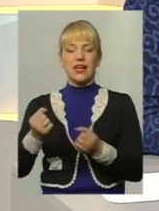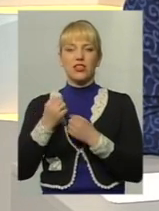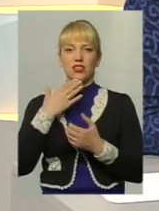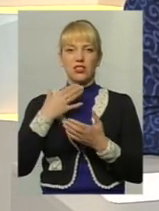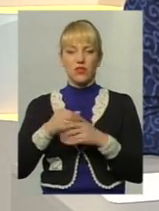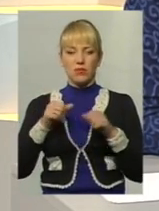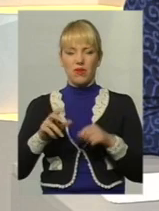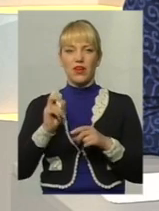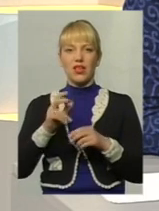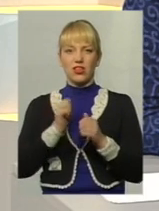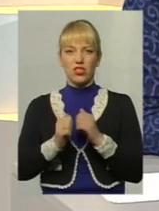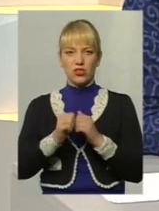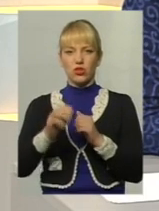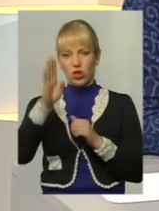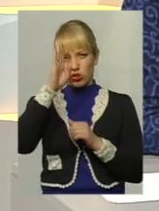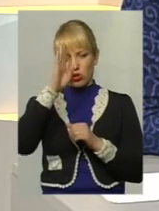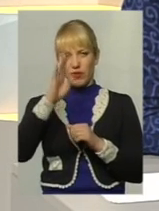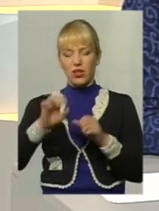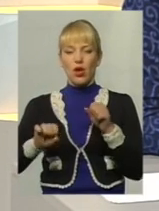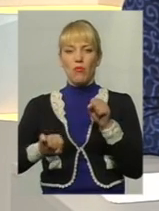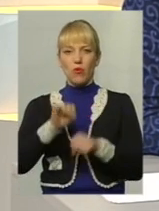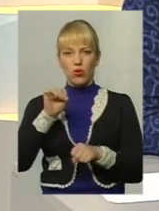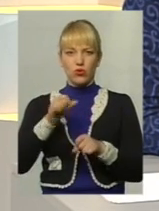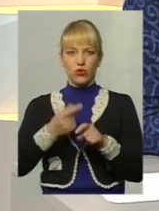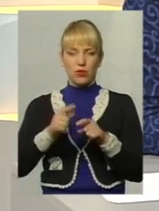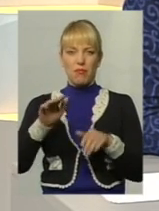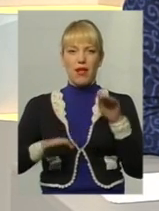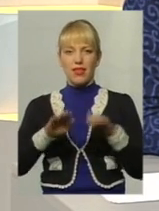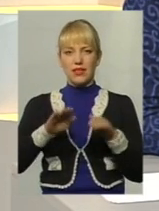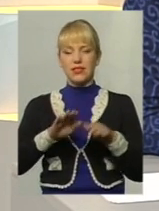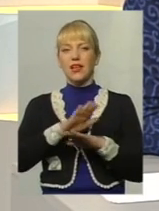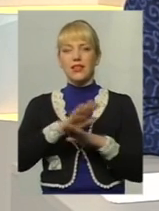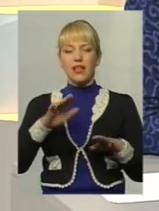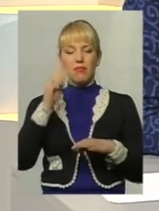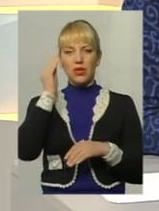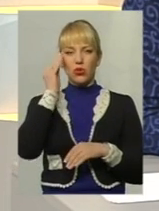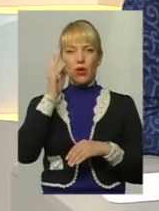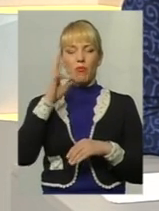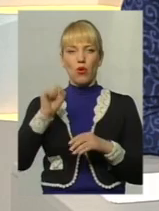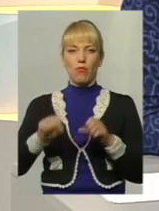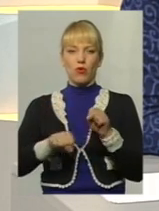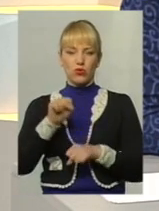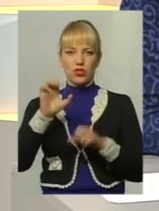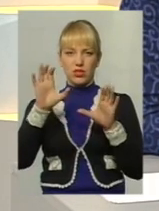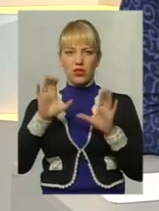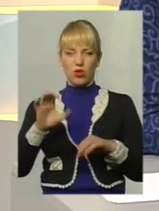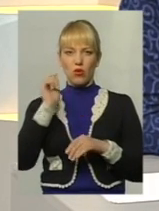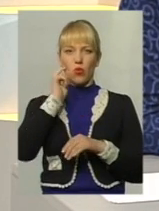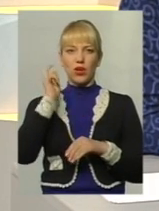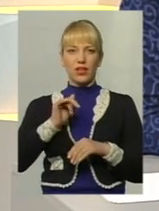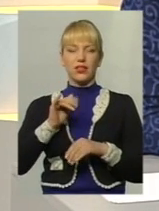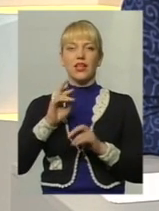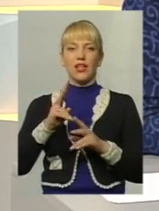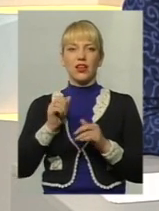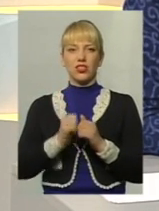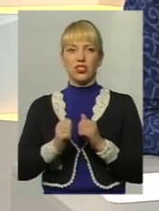чоловіки порушують той гендерний баланс, навіть не підозрюючи про порушення законодавства України, та як